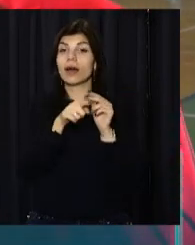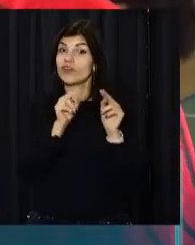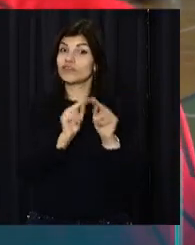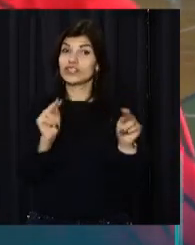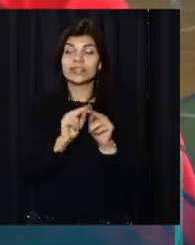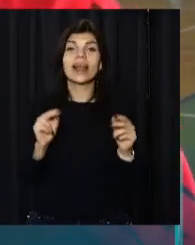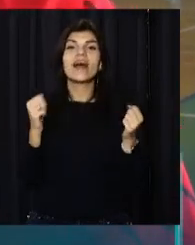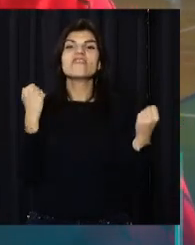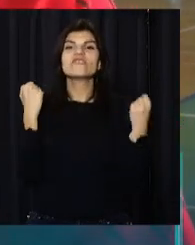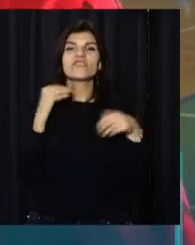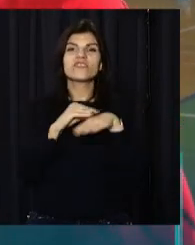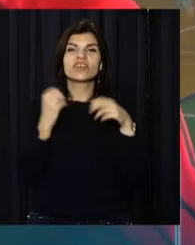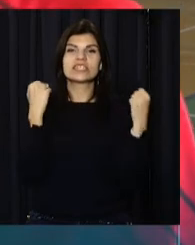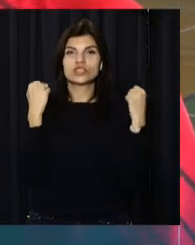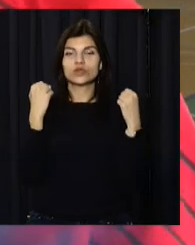спорту.